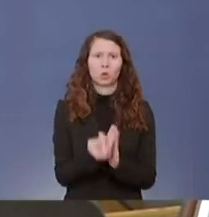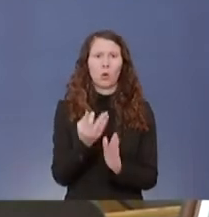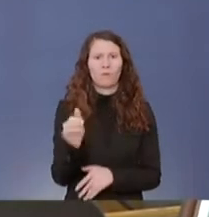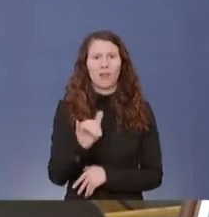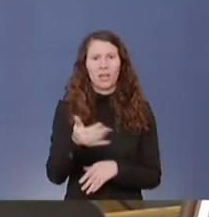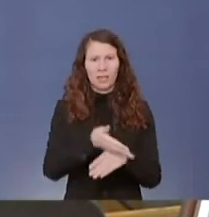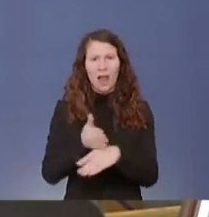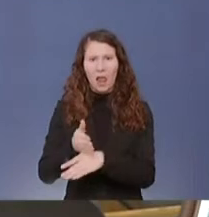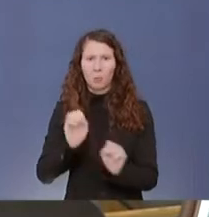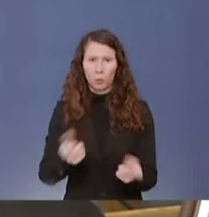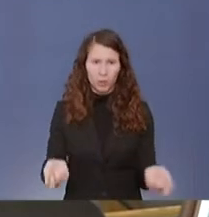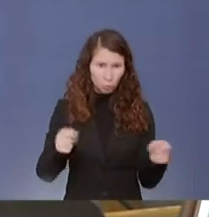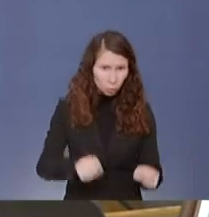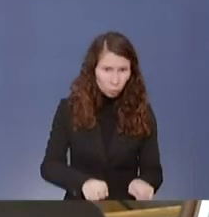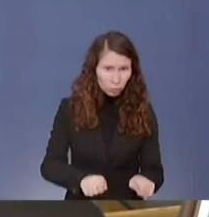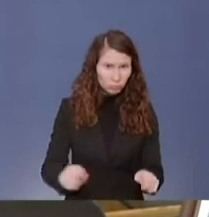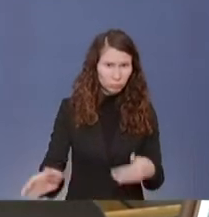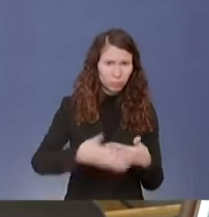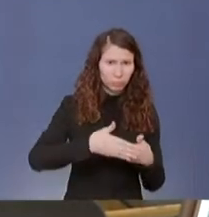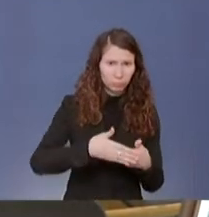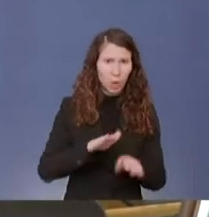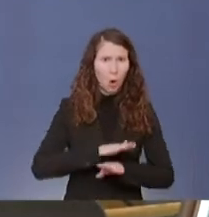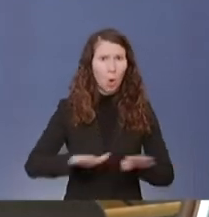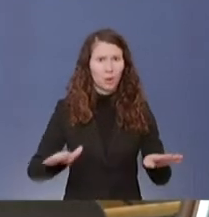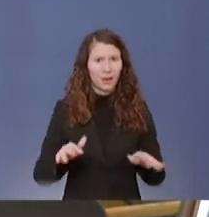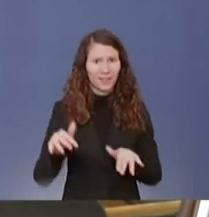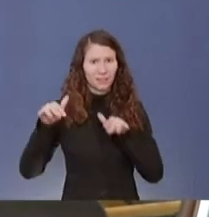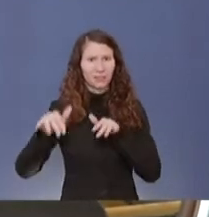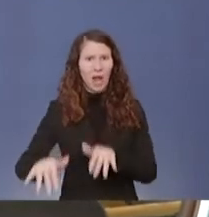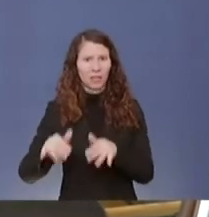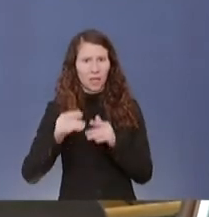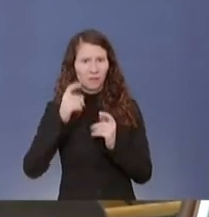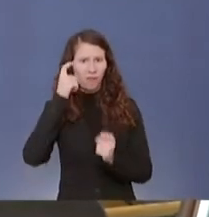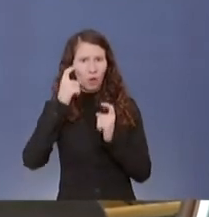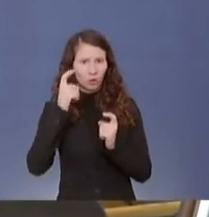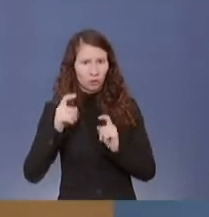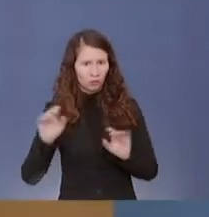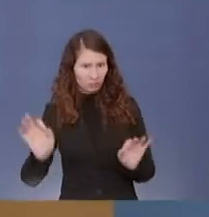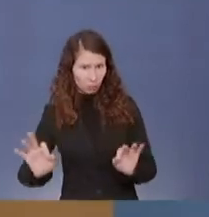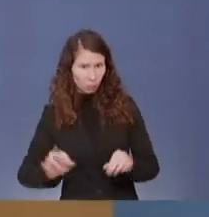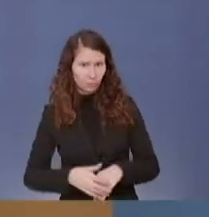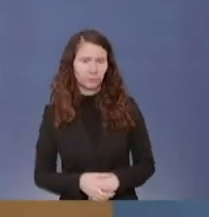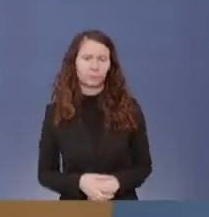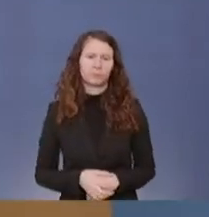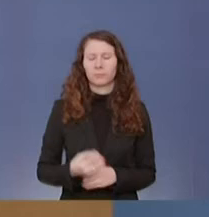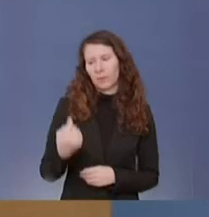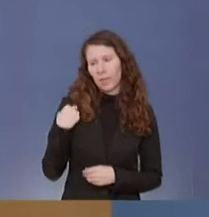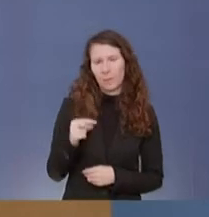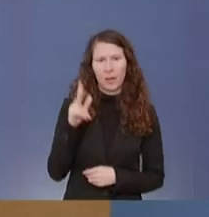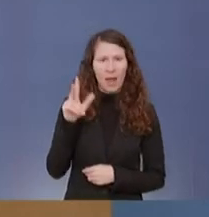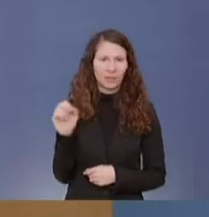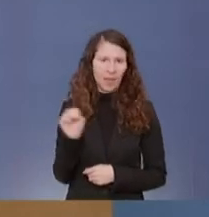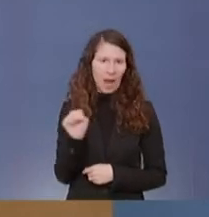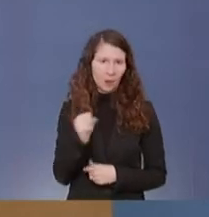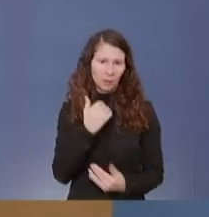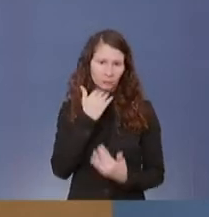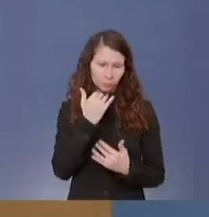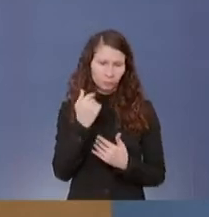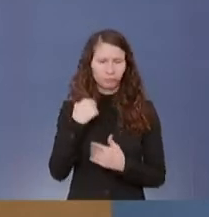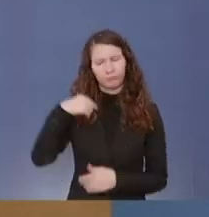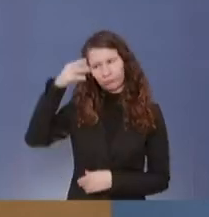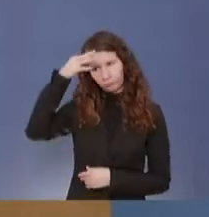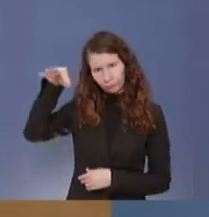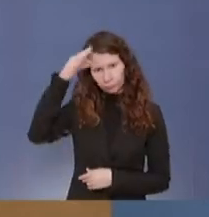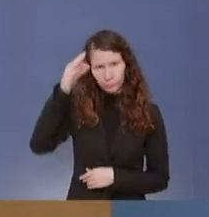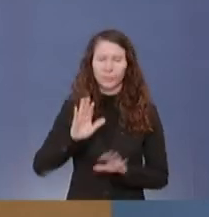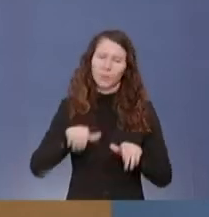werden können, ohne dass die Daseinsvorsorge gefährdet ist? Also ich kann mich den Worten von Herrn Sabert nur anschließen. Es gibt eine klare